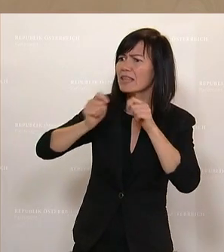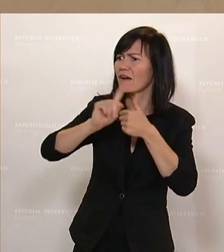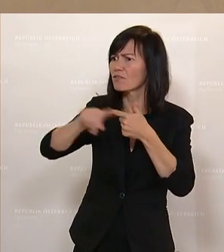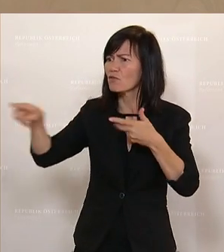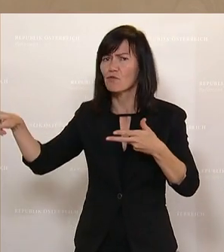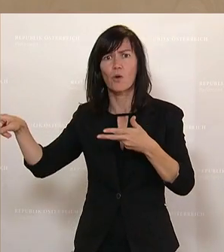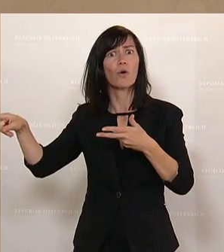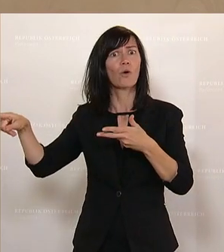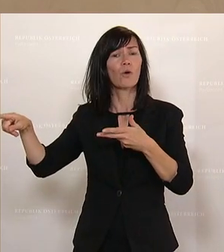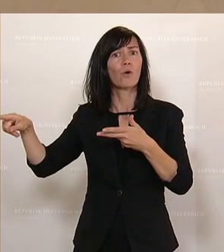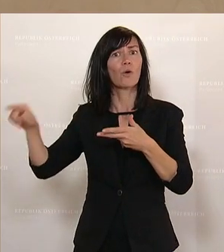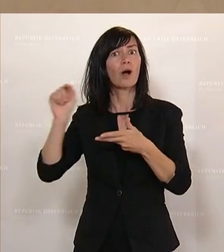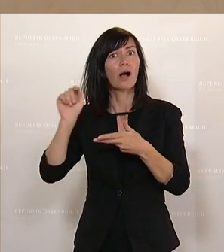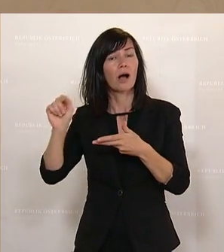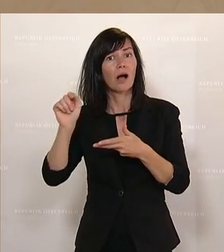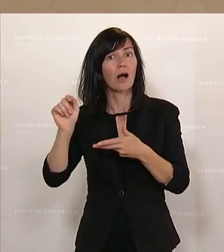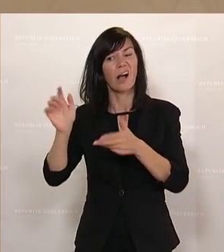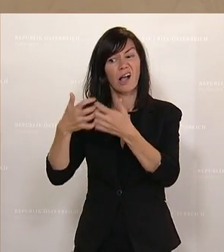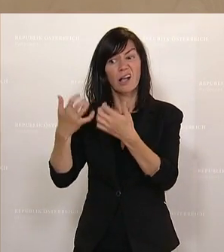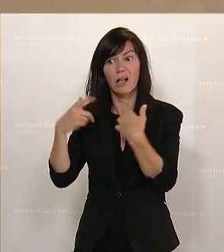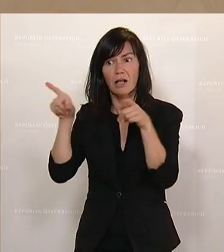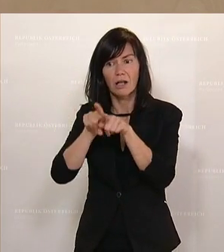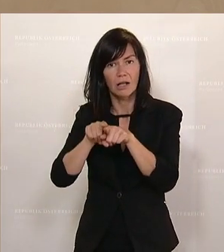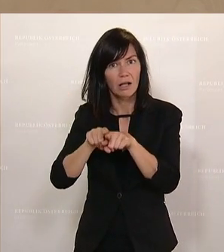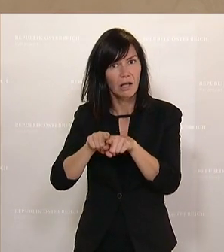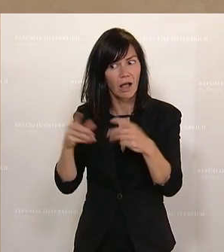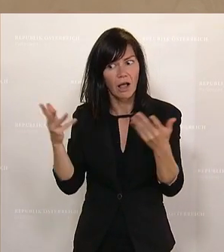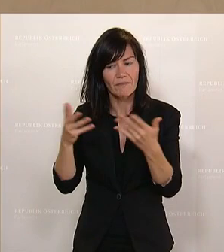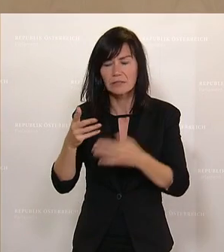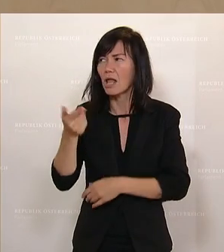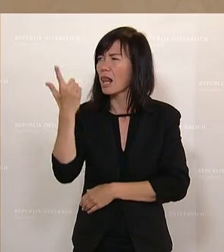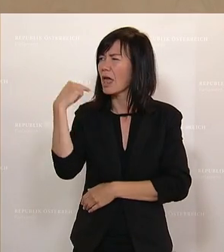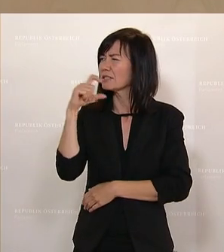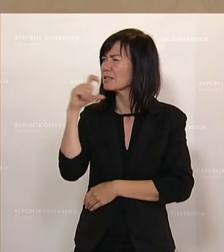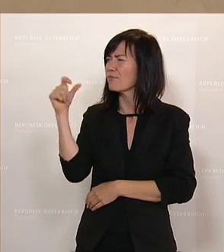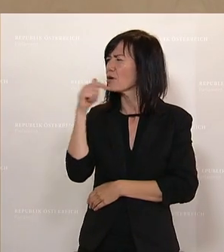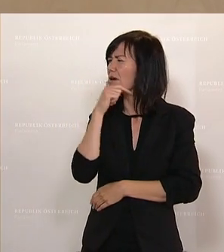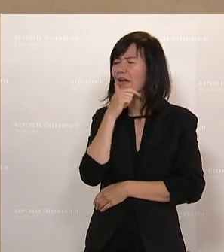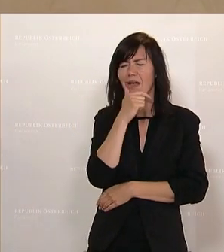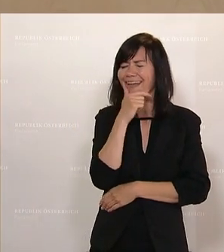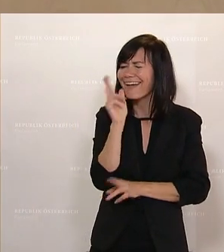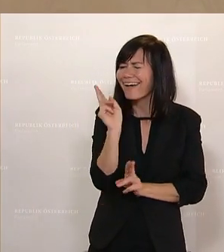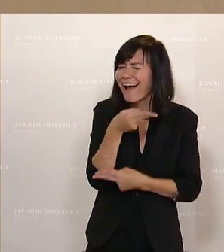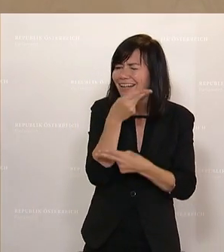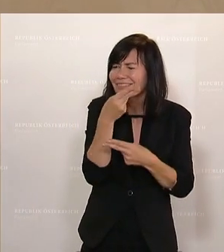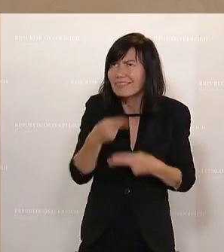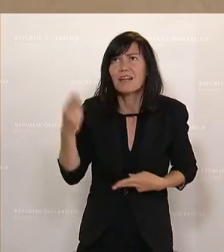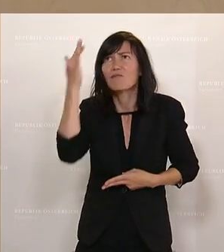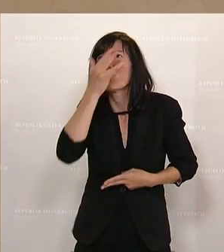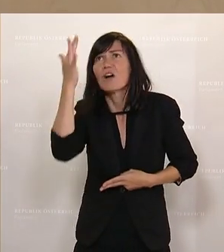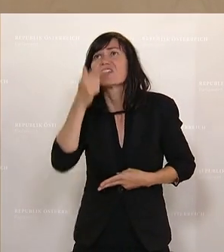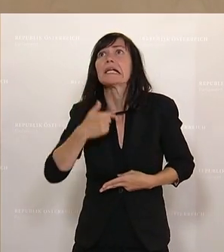vor einer Woche nicht vorstellen können. Ich hatte keine Idee davon, dass ich selber